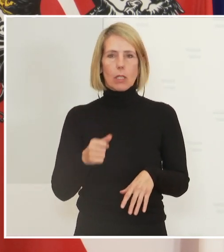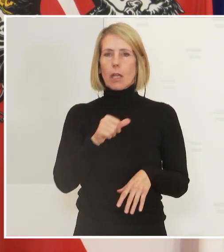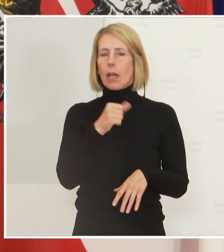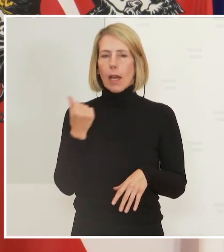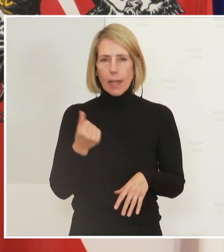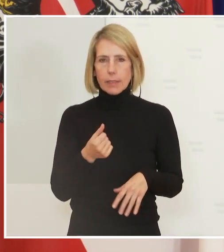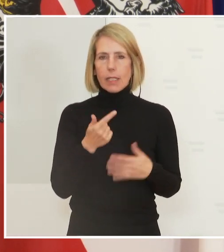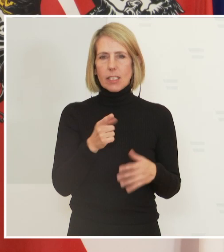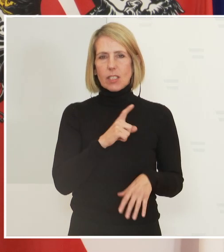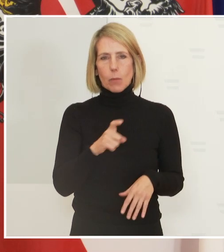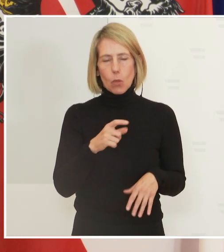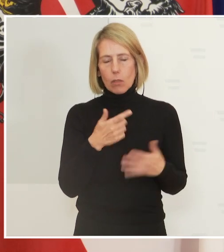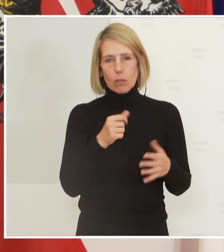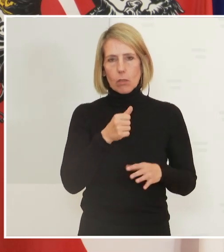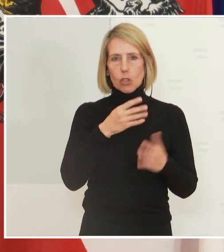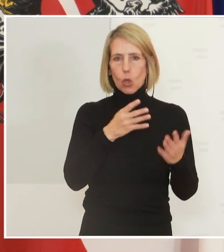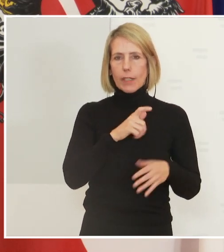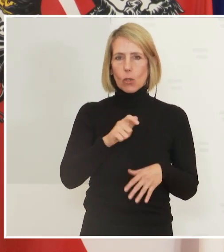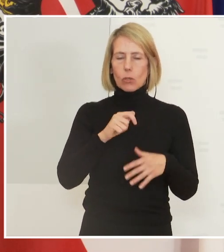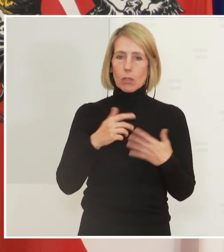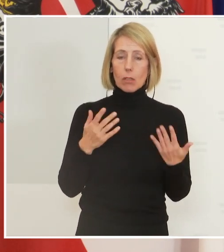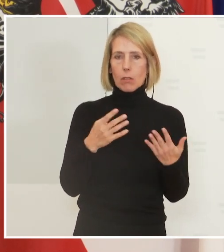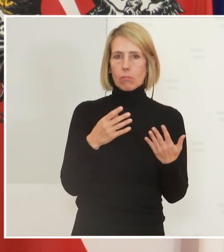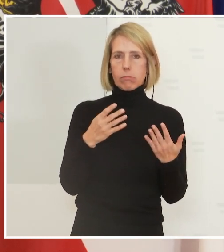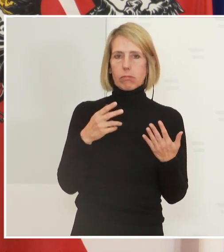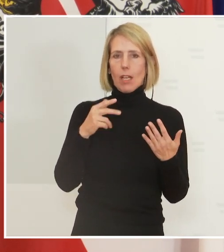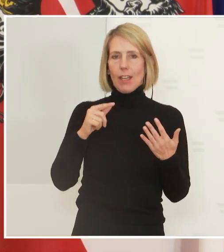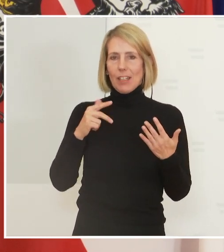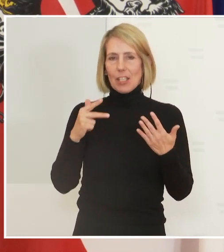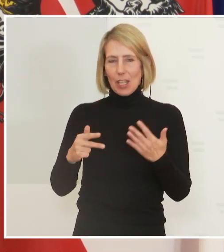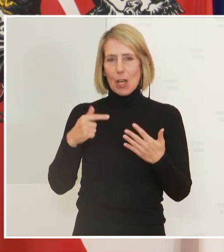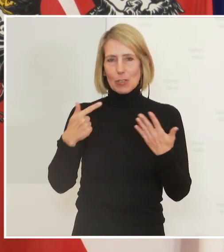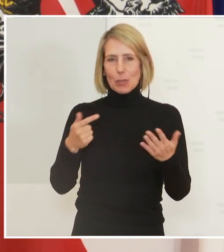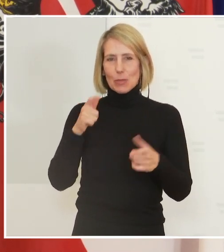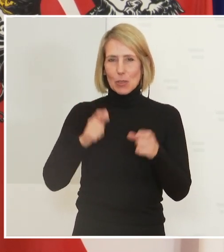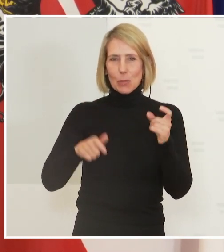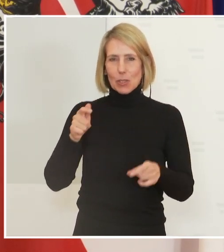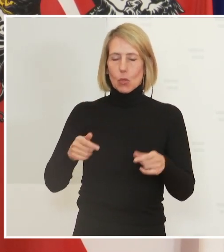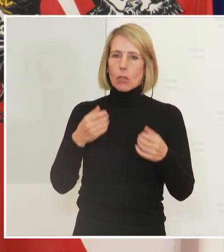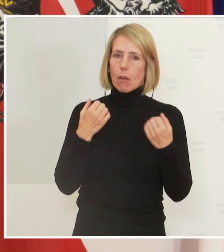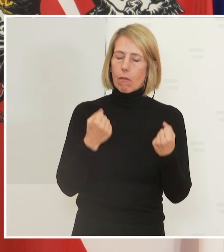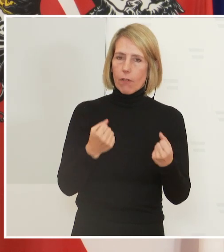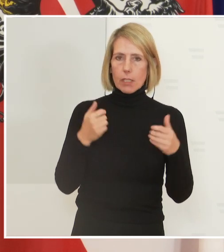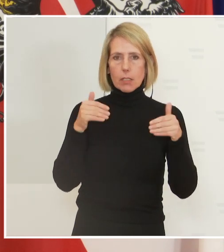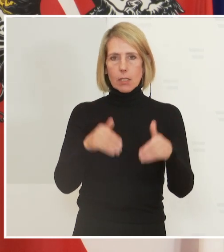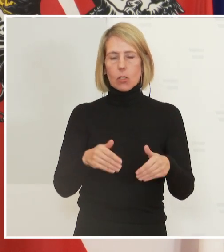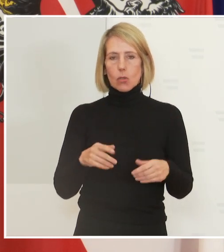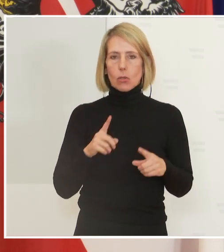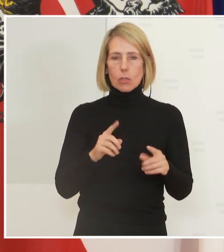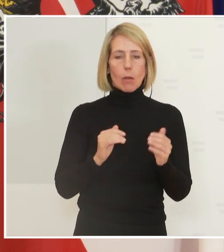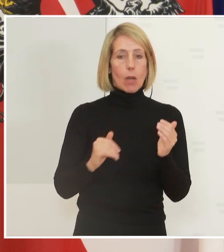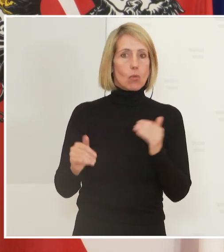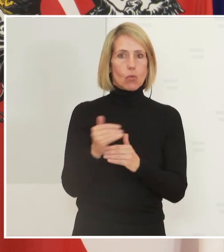sicher vor einem schweren Verlauf geschützt sind, oder wenn man das umdreht, dann weiß man, in über 90 Prozent schützt die